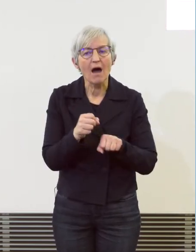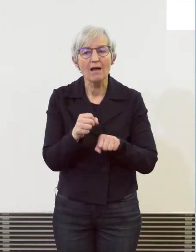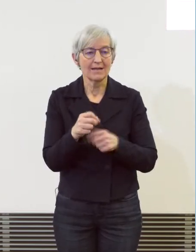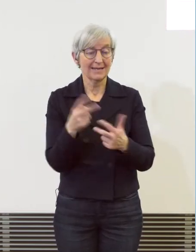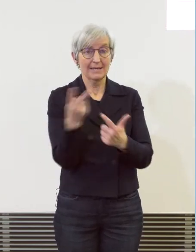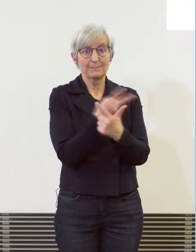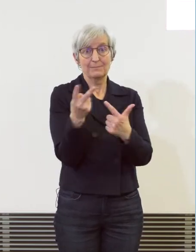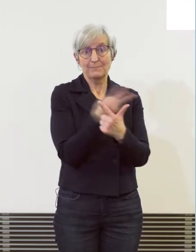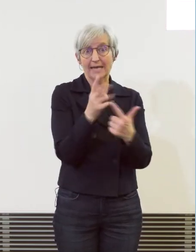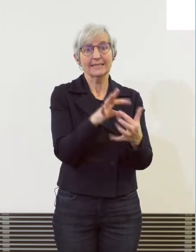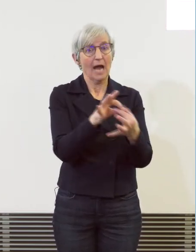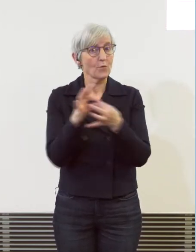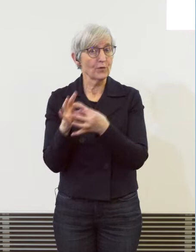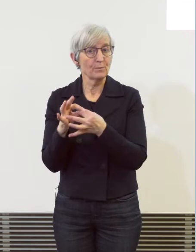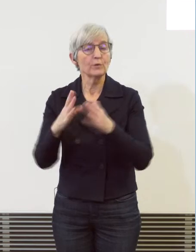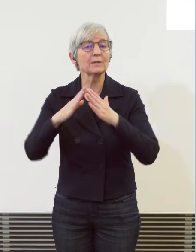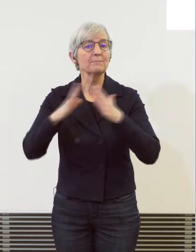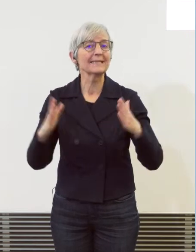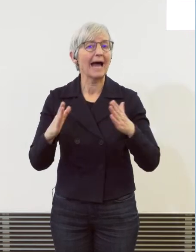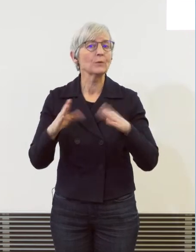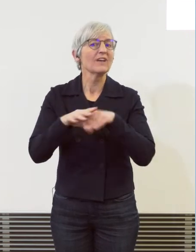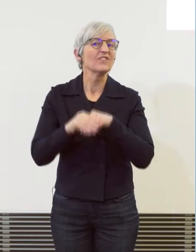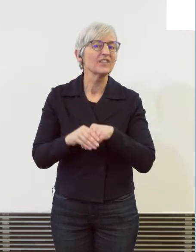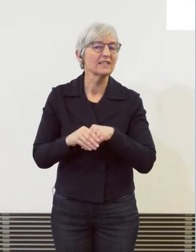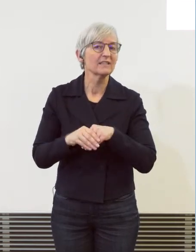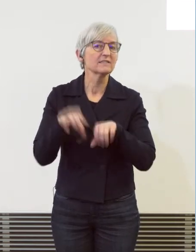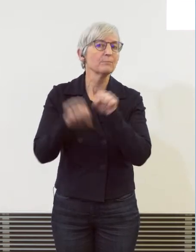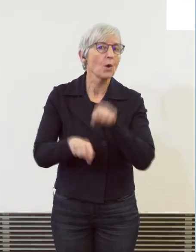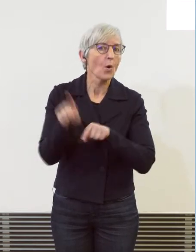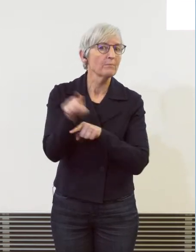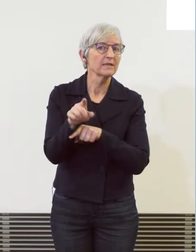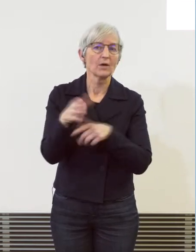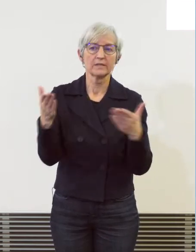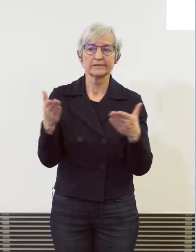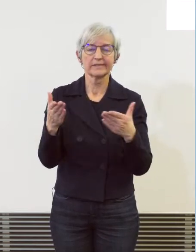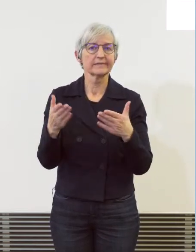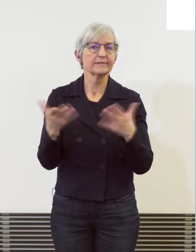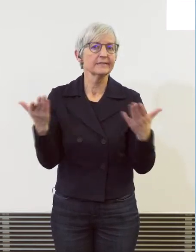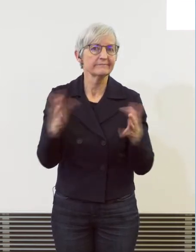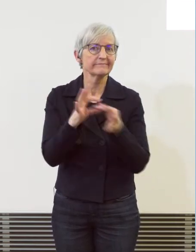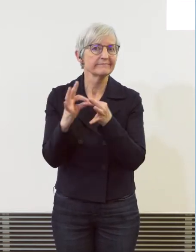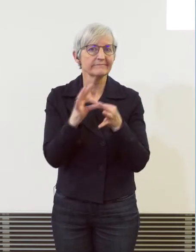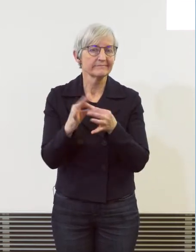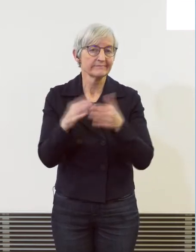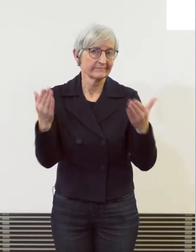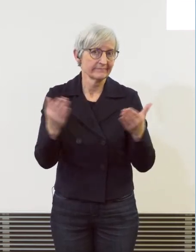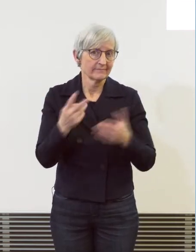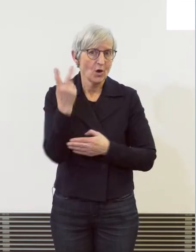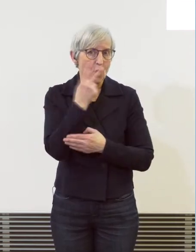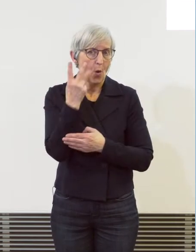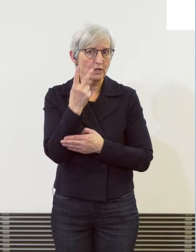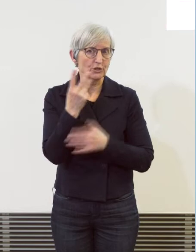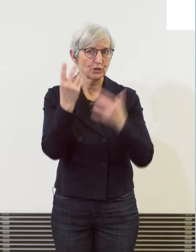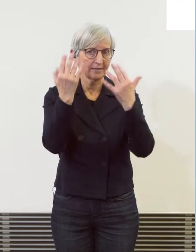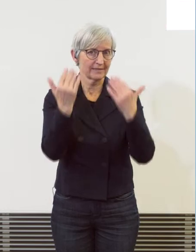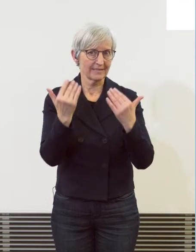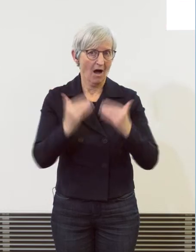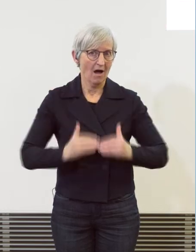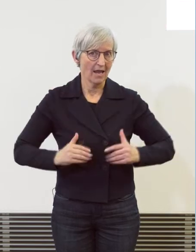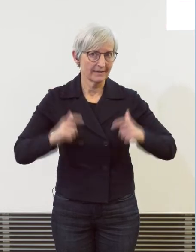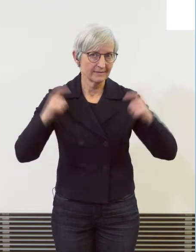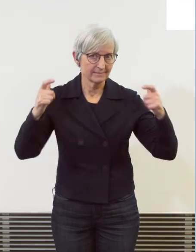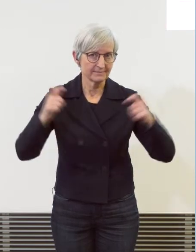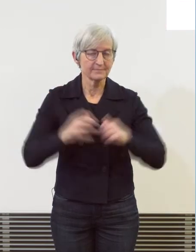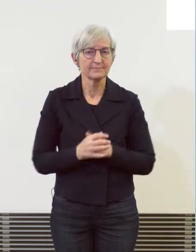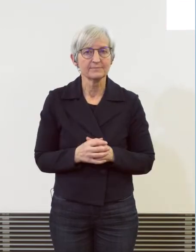begangen wird, ist der Anstieg nachvollziehbar. Im Bereich übrigen Titel Strafgesetzbuch ist auch eine